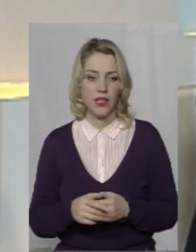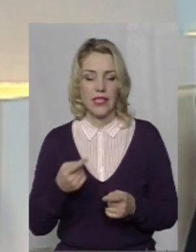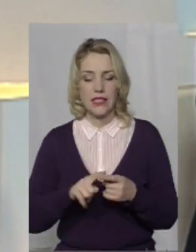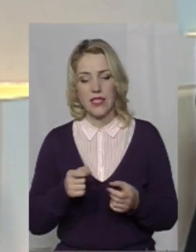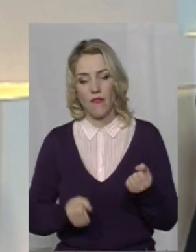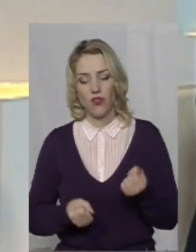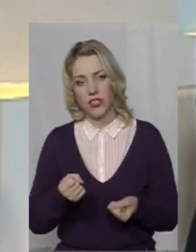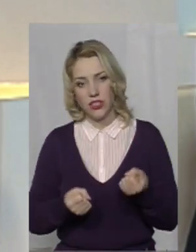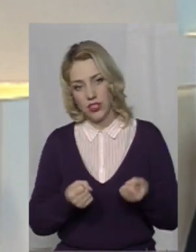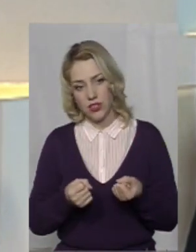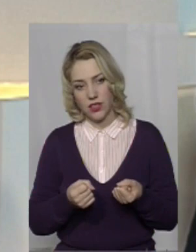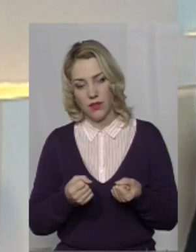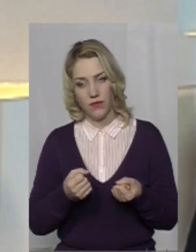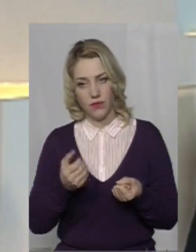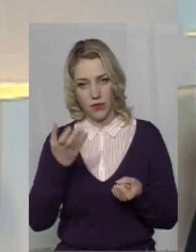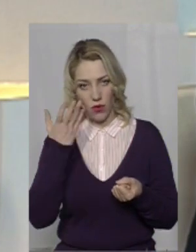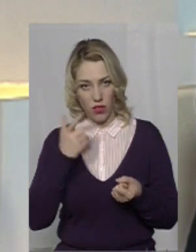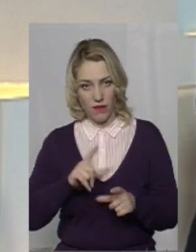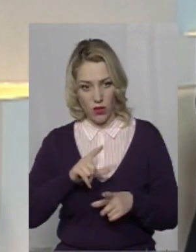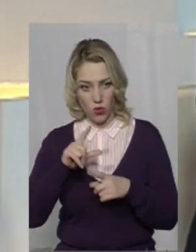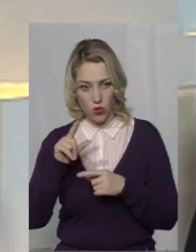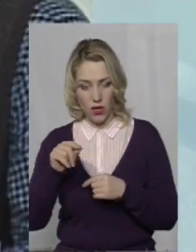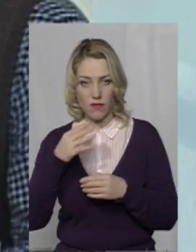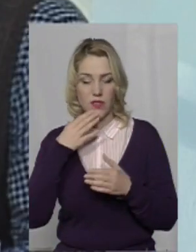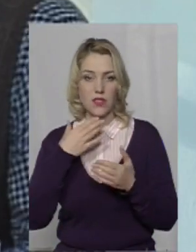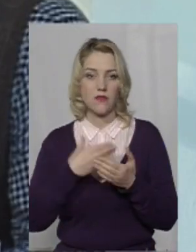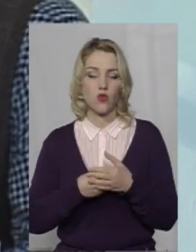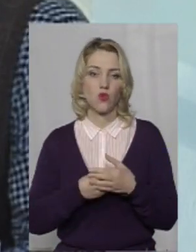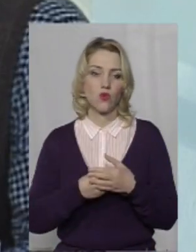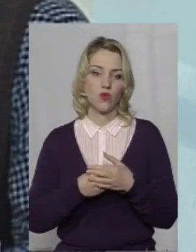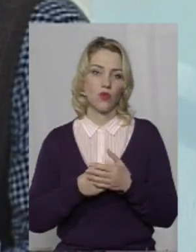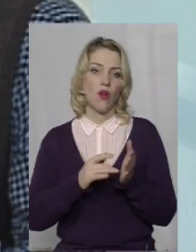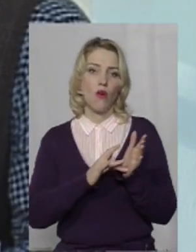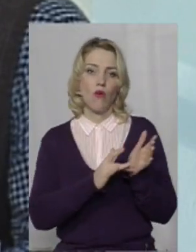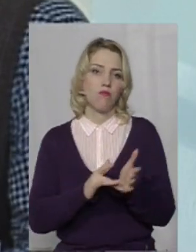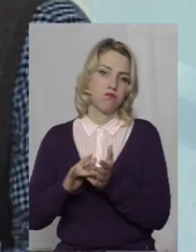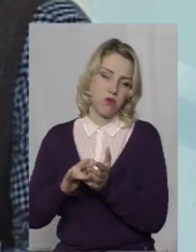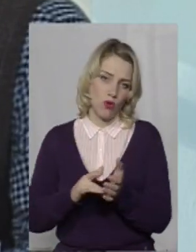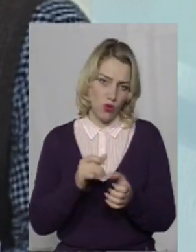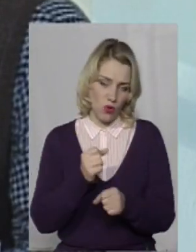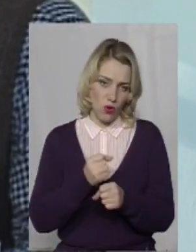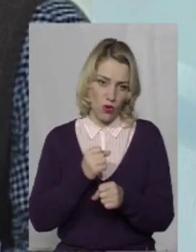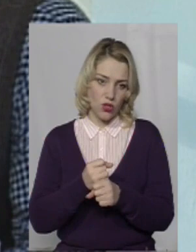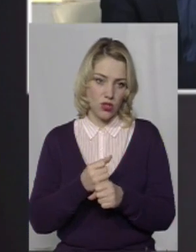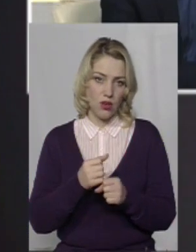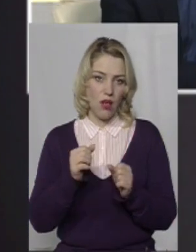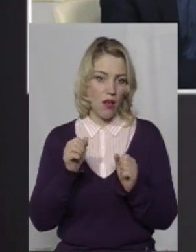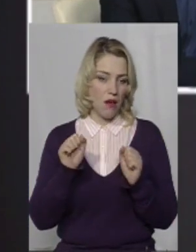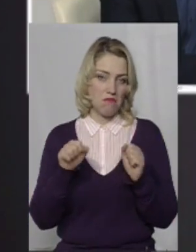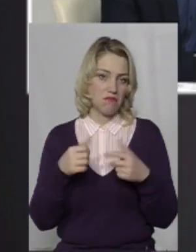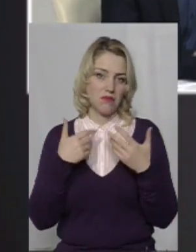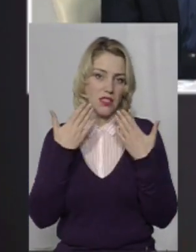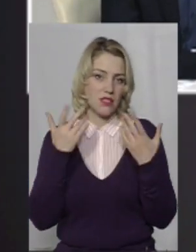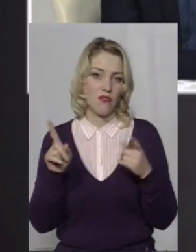цей водій, мабуть, коли вирушав в свою подорож, ну, в робочу подорож, то, мабуть, він не знав, що воно так